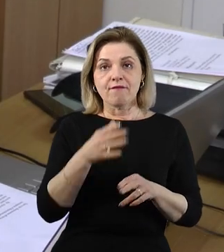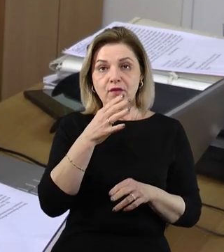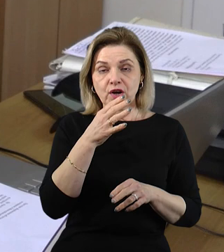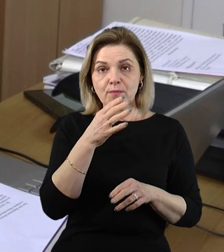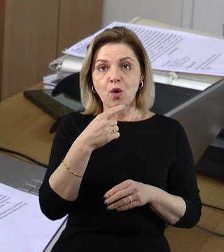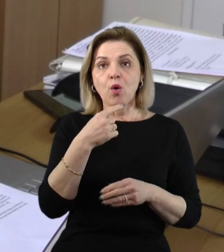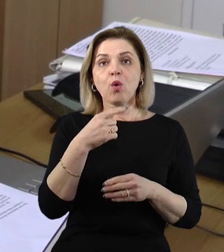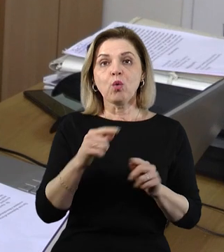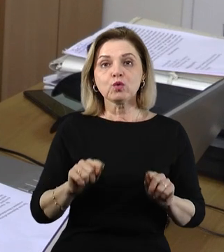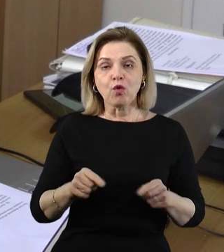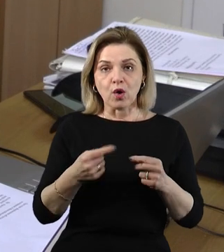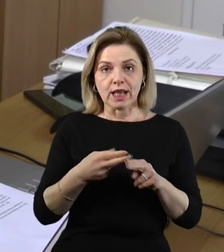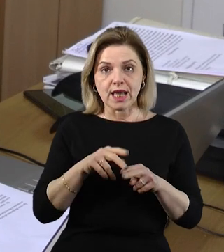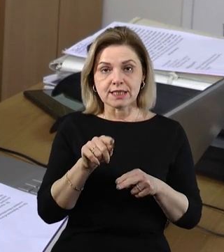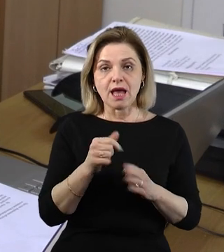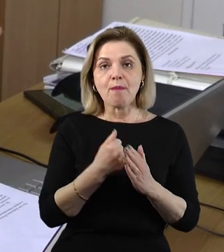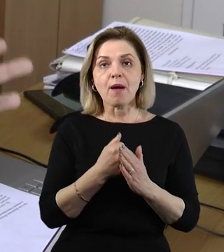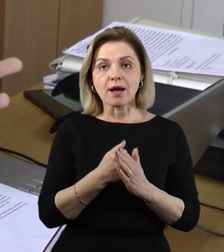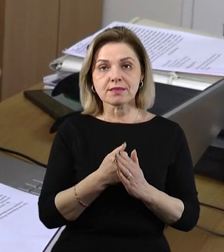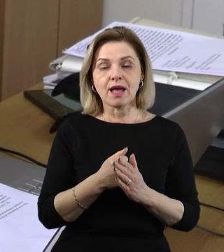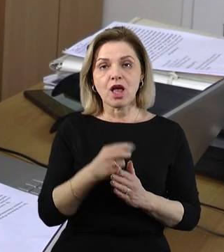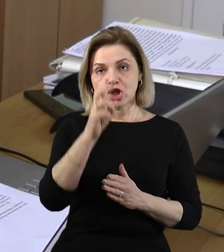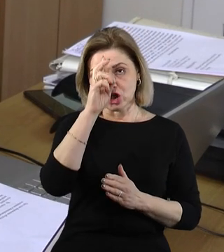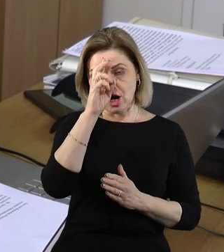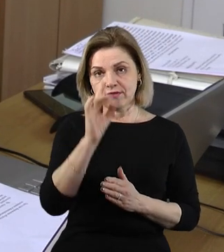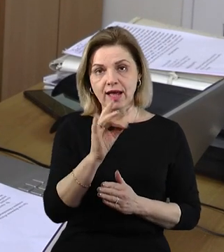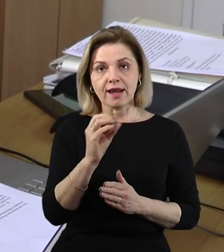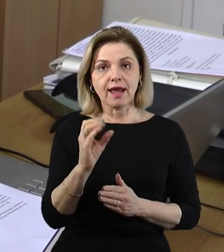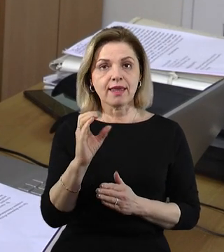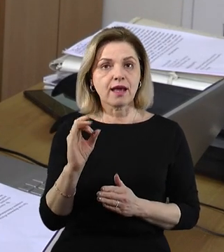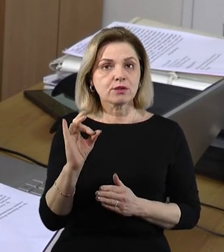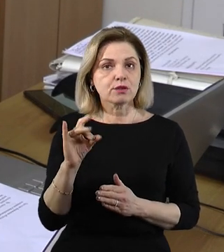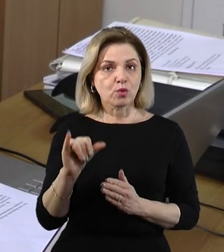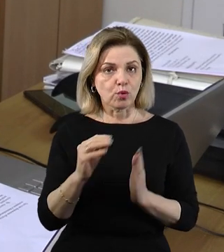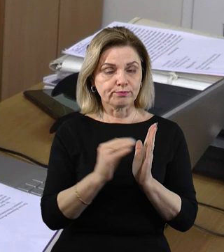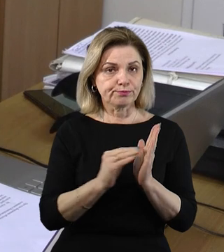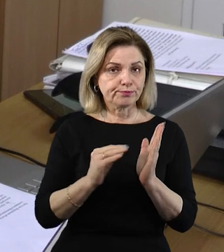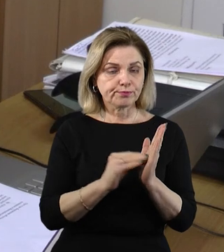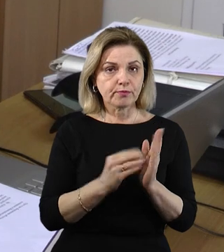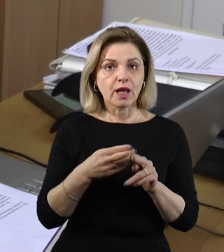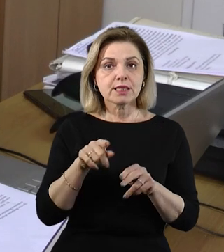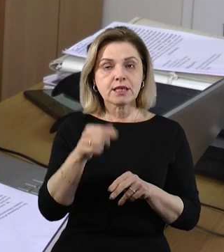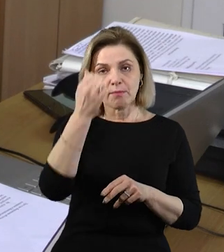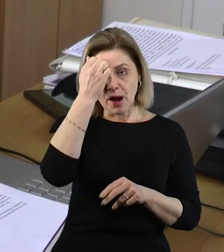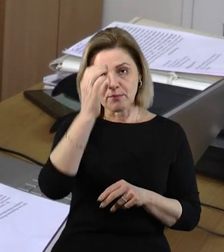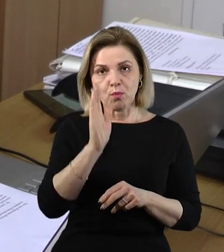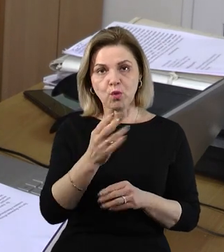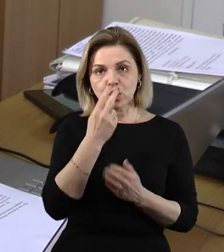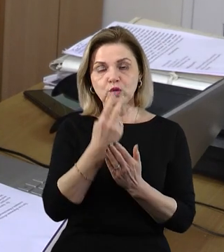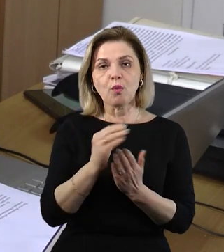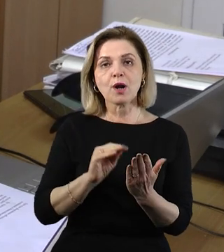цієї електронної бази даних Державного реєстру, який буде частиною Національної інфраструктури геопрострових даних, цей пам'ятник буде